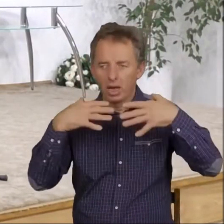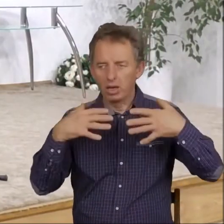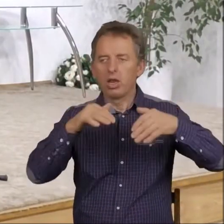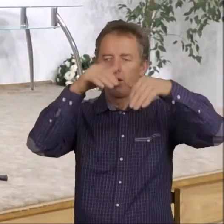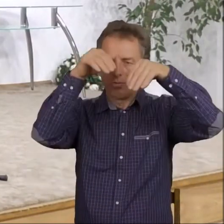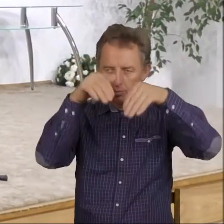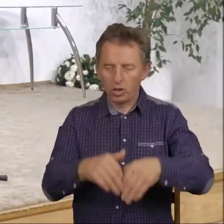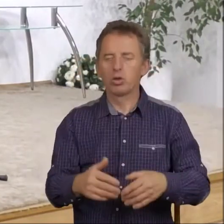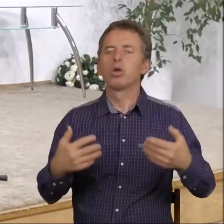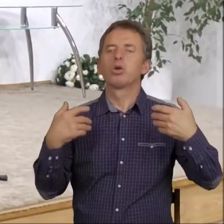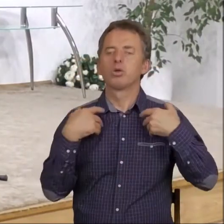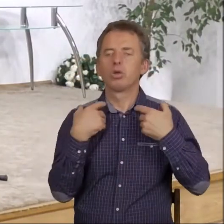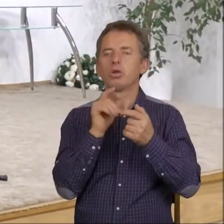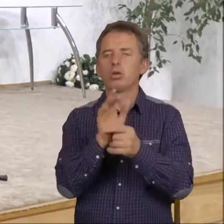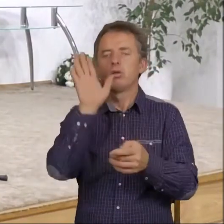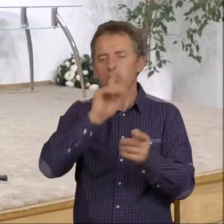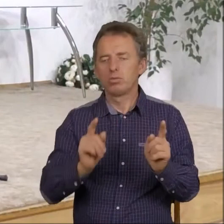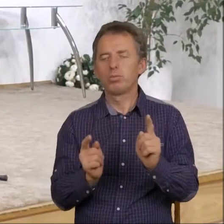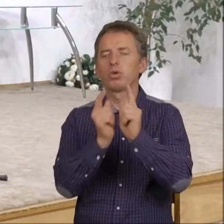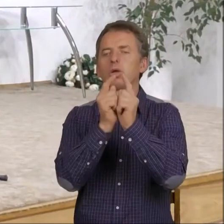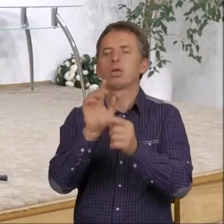mogli wyjść Jezusowi na spotkanie.